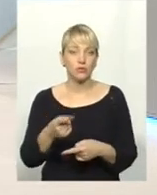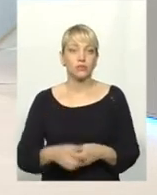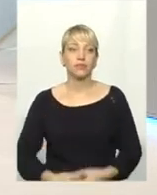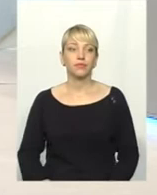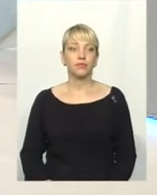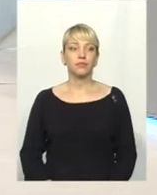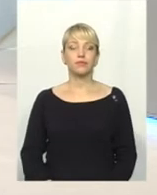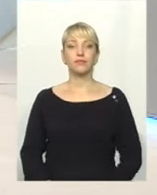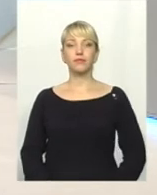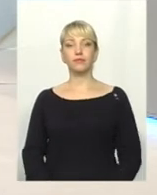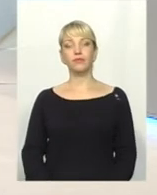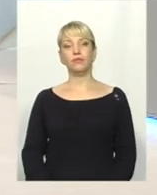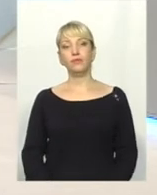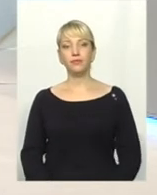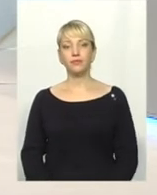Ну, а...